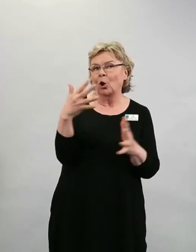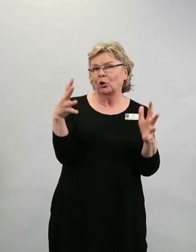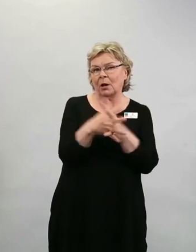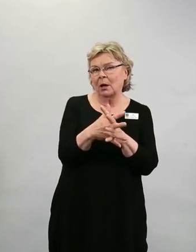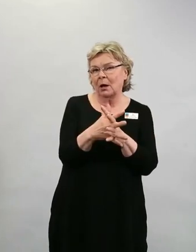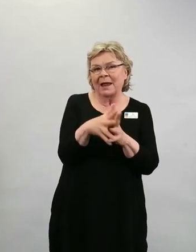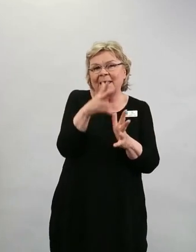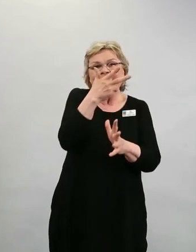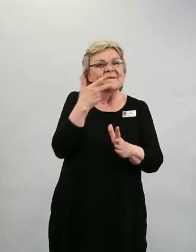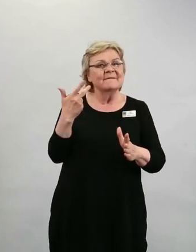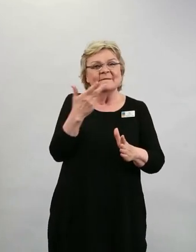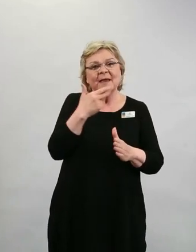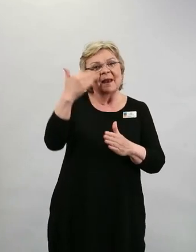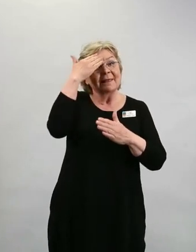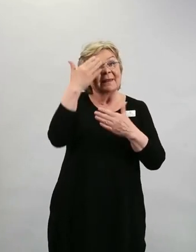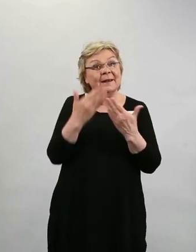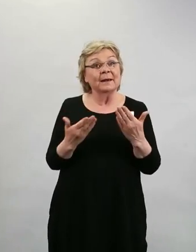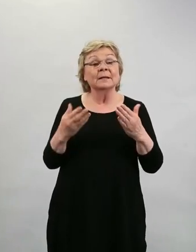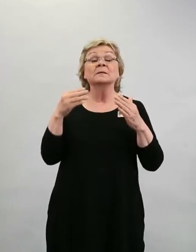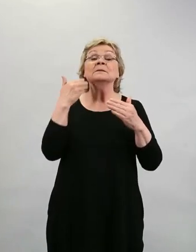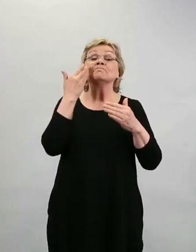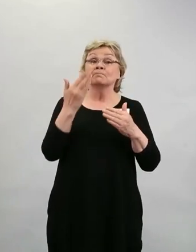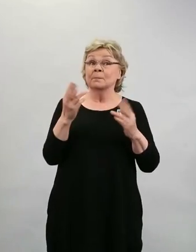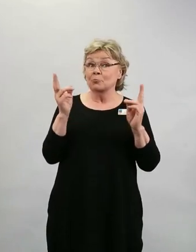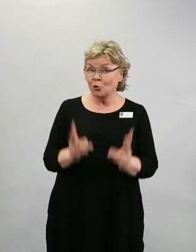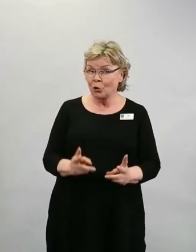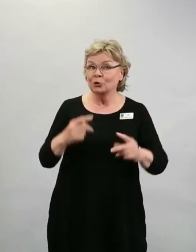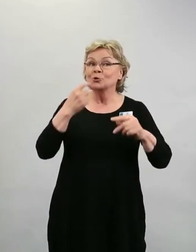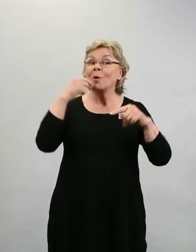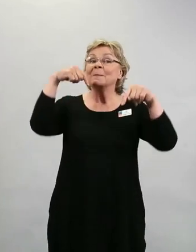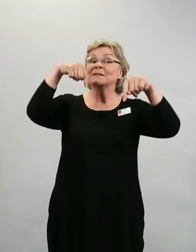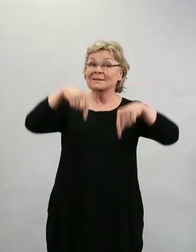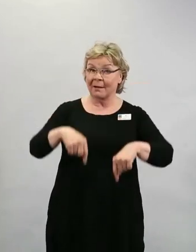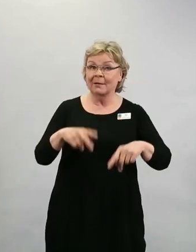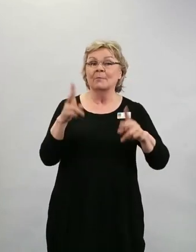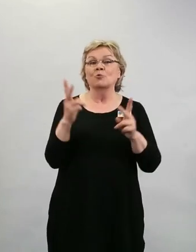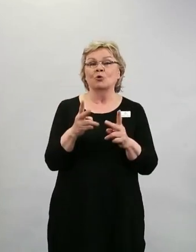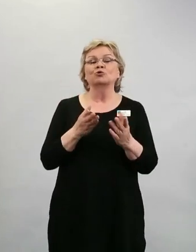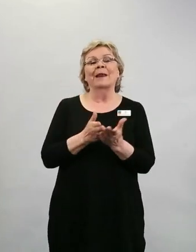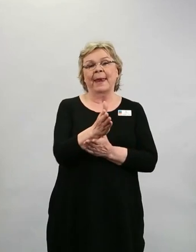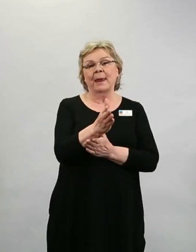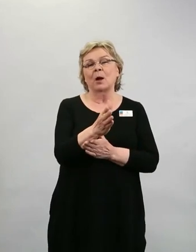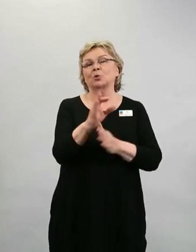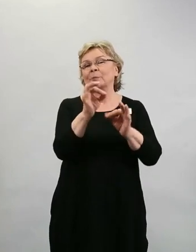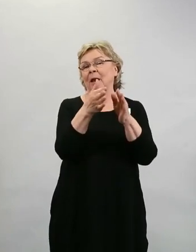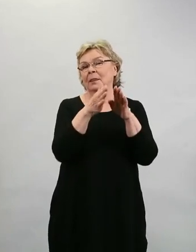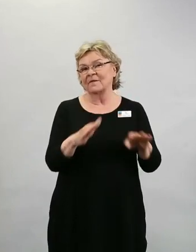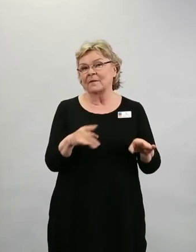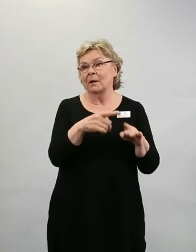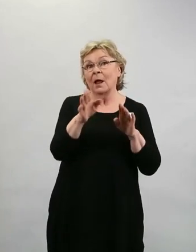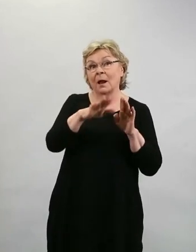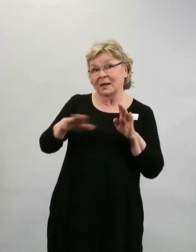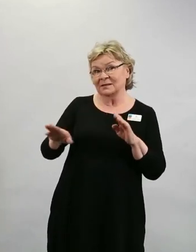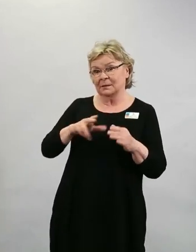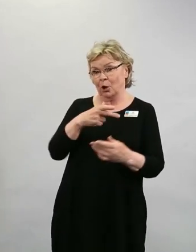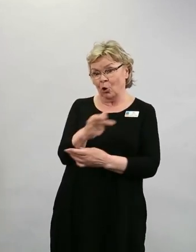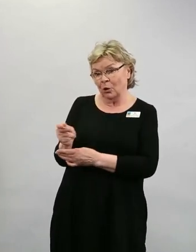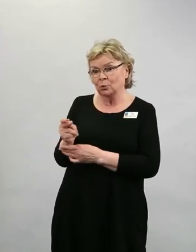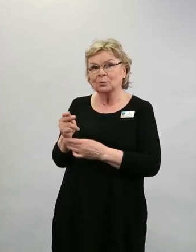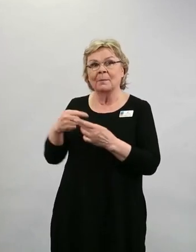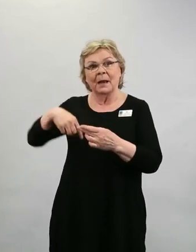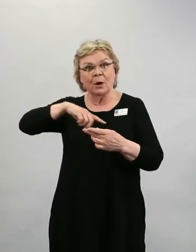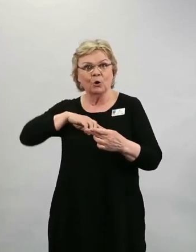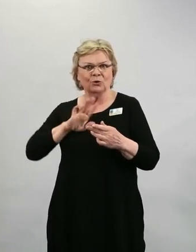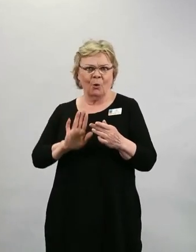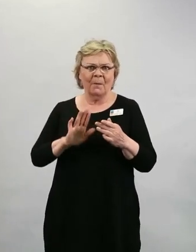Suomessakin linjataan. Me ollaan siihen THLssä jo valmistauduttu, että meillä on lasten rokottamisen alatyöryhmä, joka